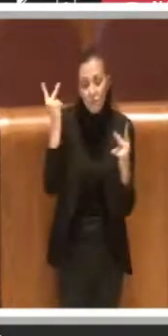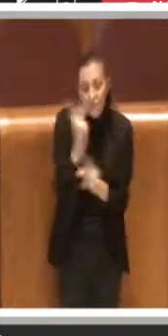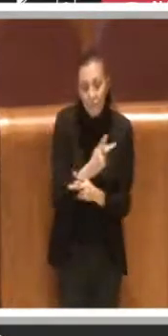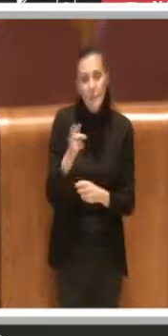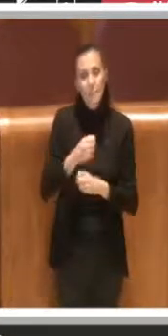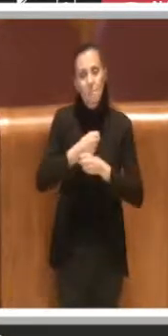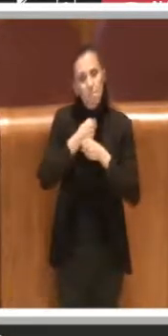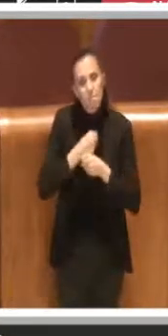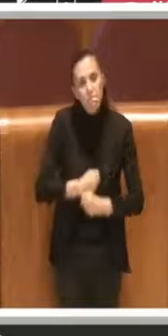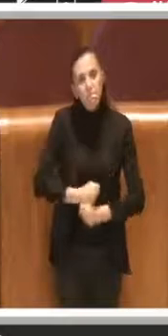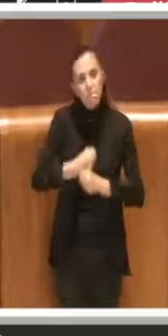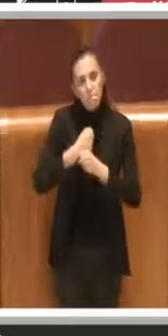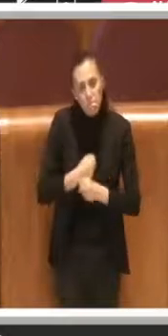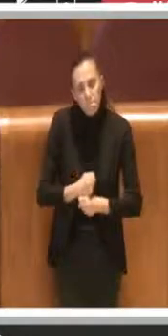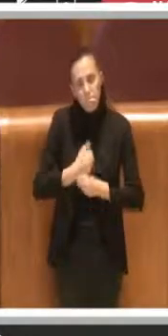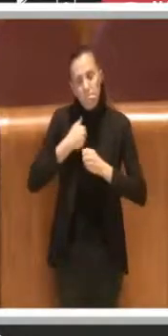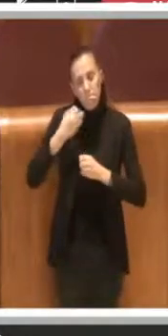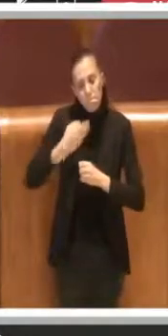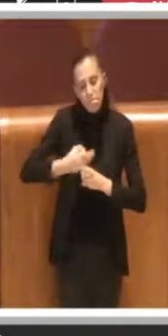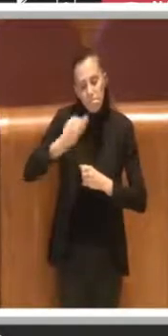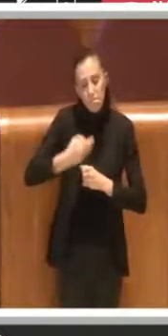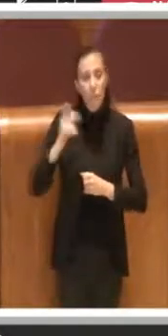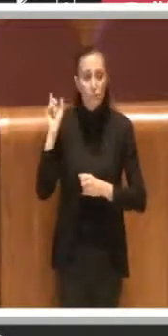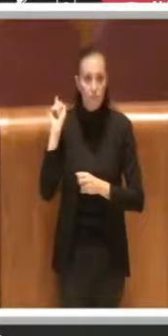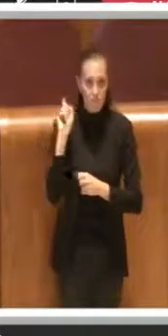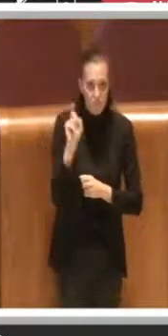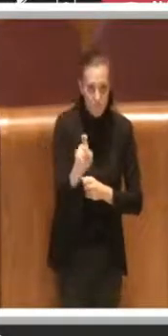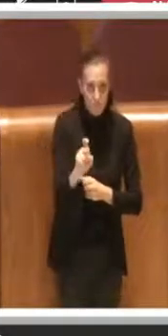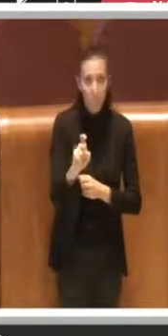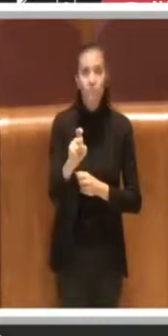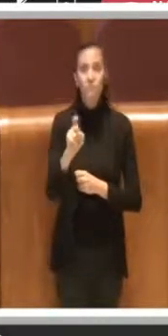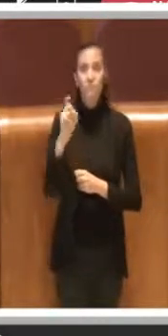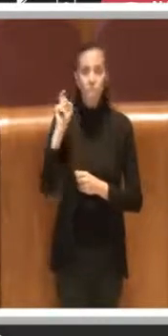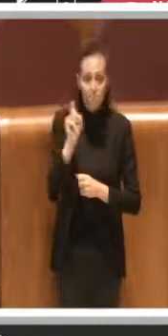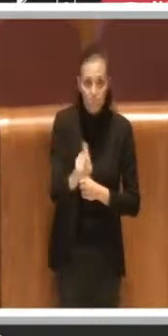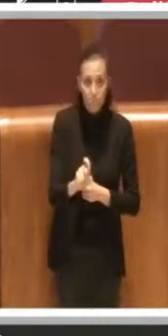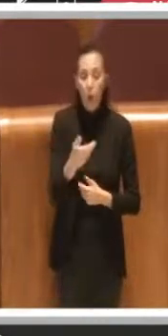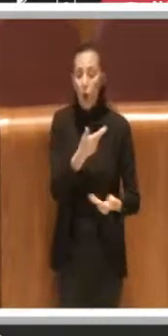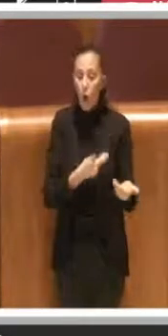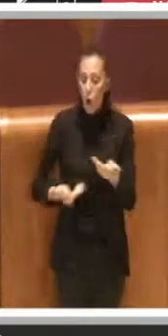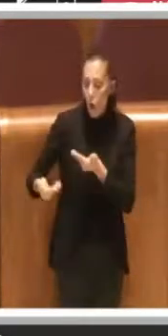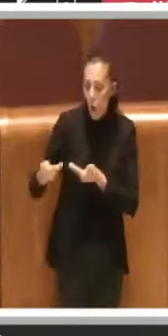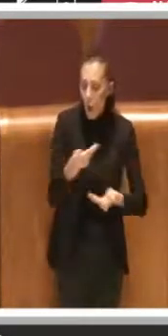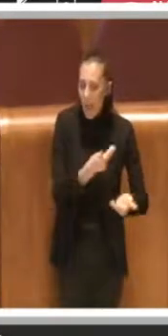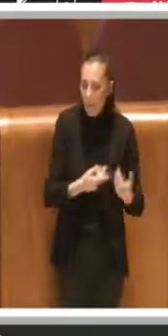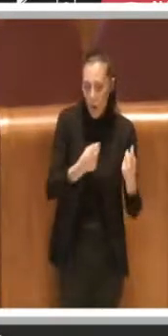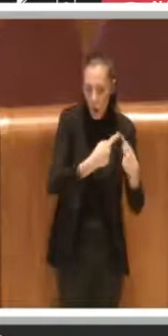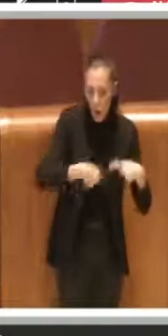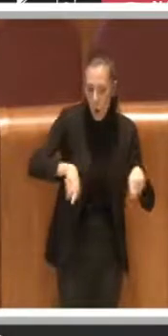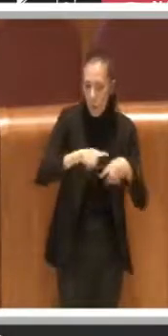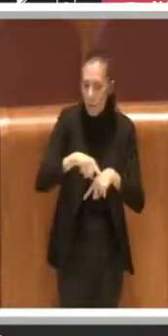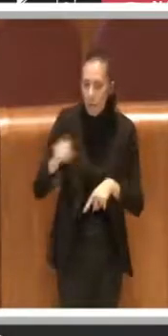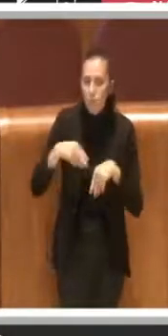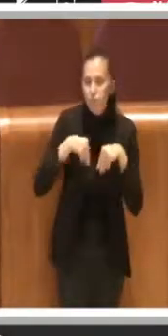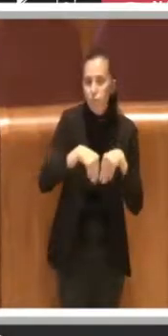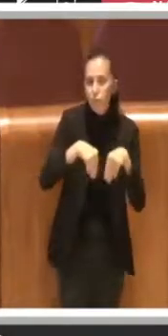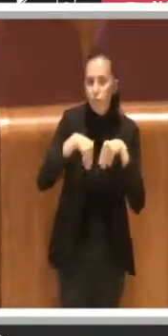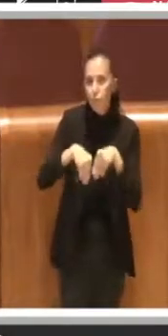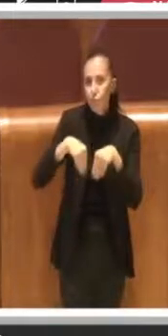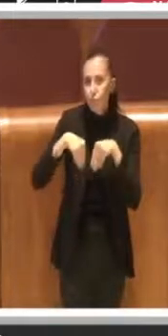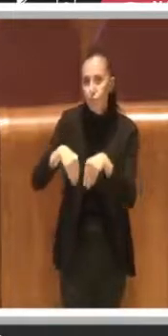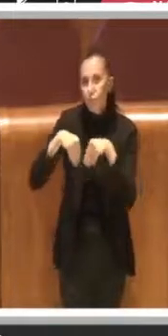la pazienza e la costanza di venire e presenziare e collaborare in tutte le commissioni in cui sono venute.